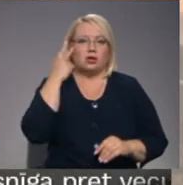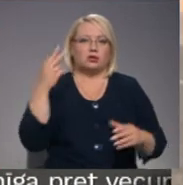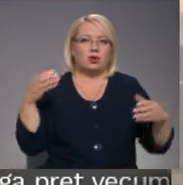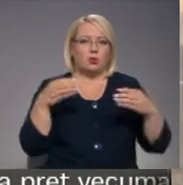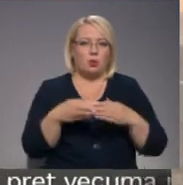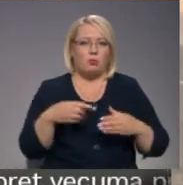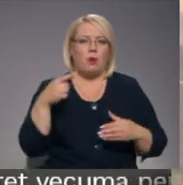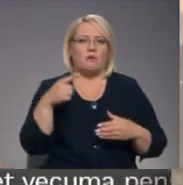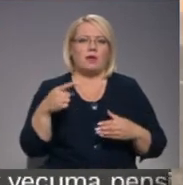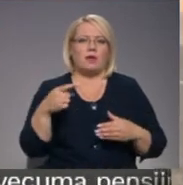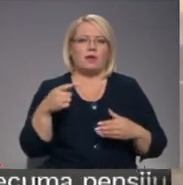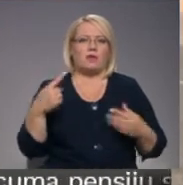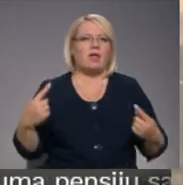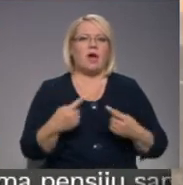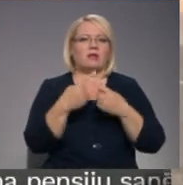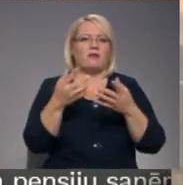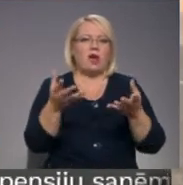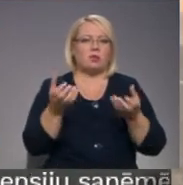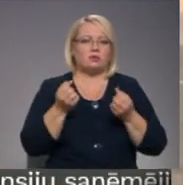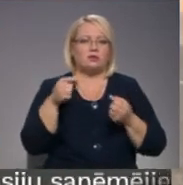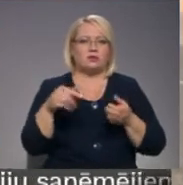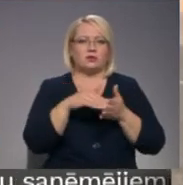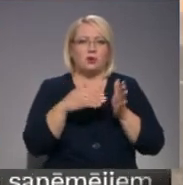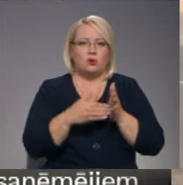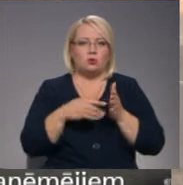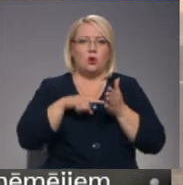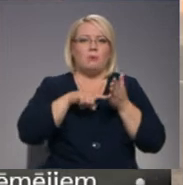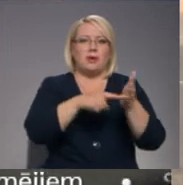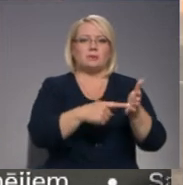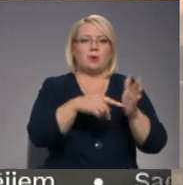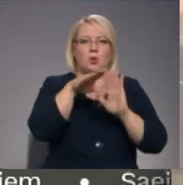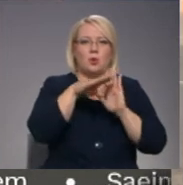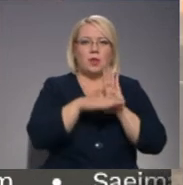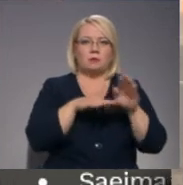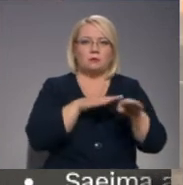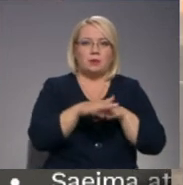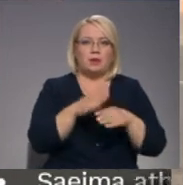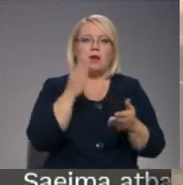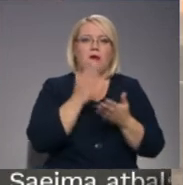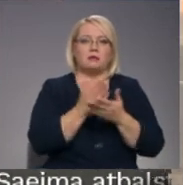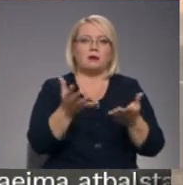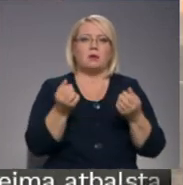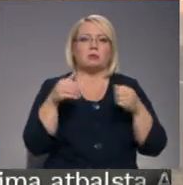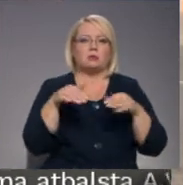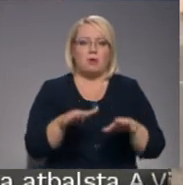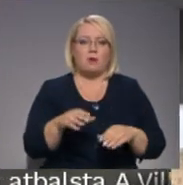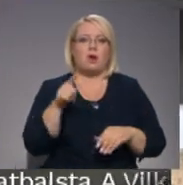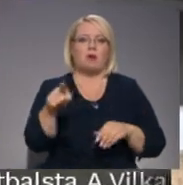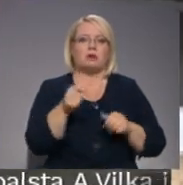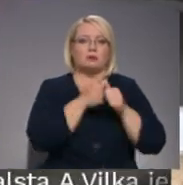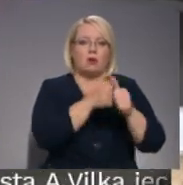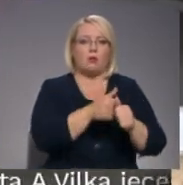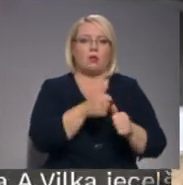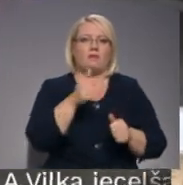adekvāti uztvercu eso šo situāciju un, diemžēl, šos piespiedu ierobežojumus. Mēs esam tomēr pieņēmuši lēmumu, ka šī uzraudzība tiks nodrošināta.